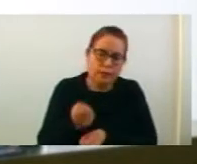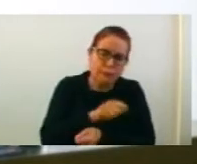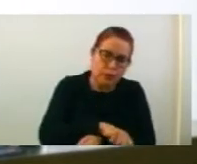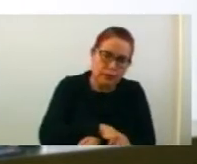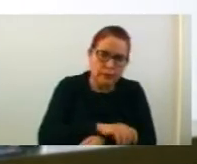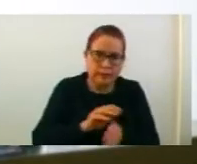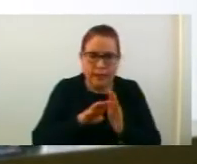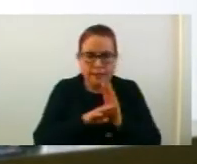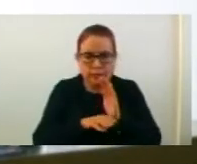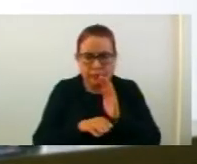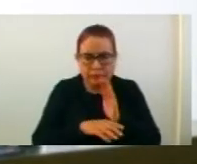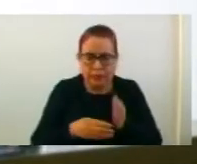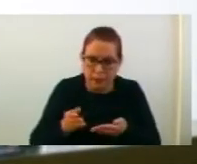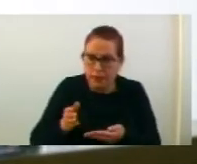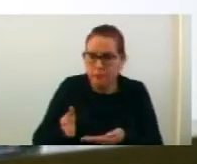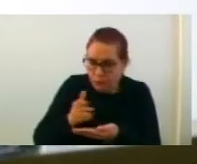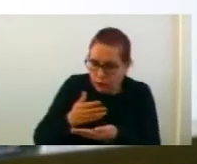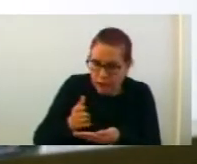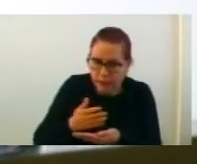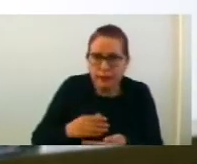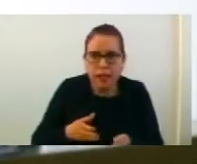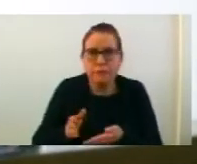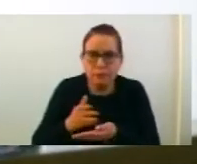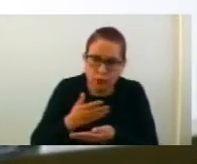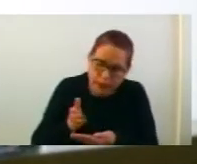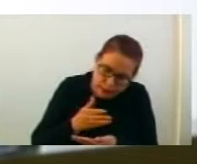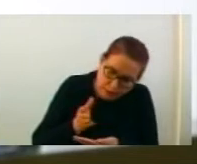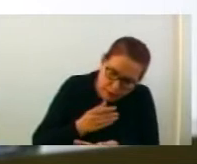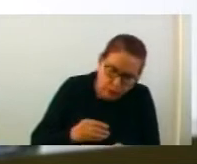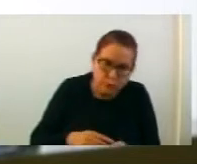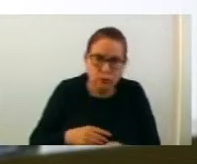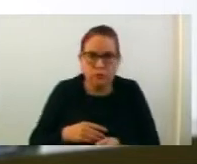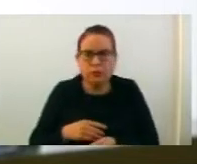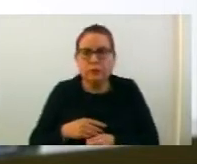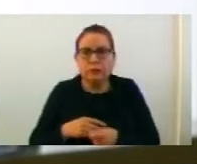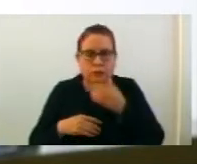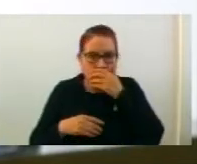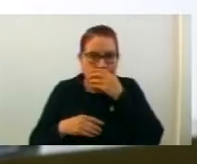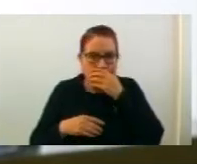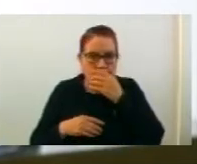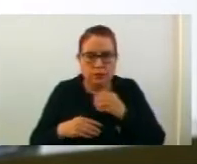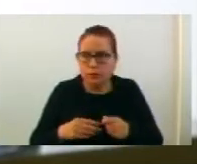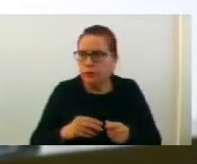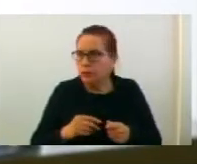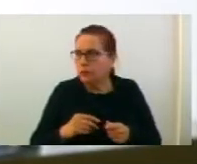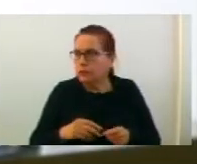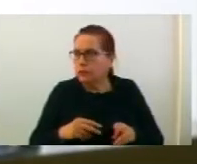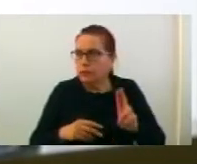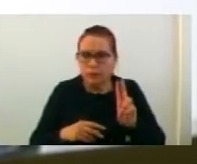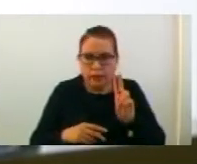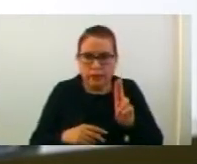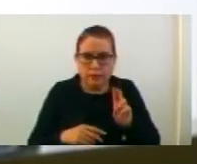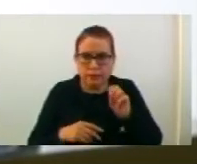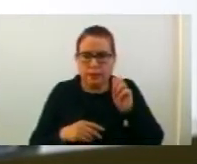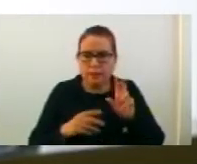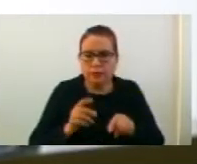статутот на Библиотеката Благојанков Мучите от Струмица број 02.17.2 от 31. 2018 година